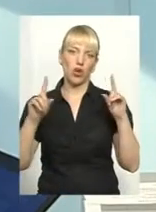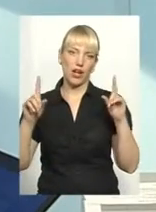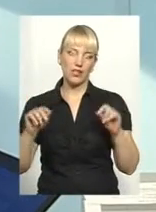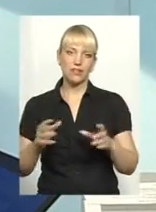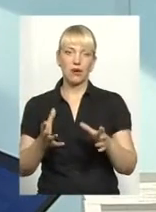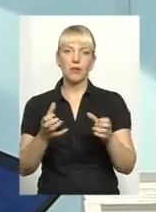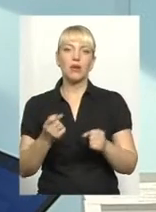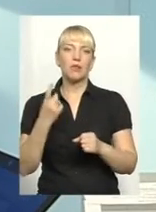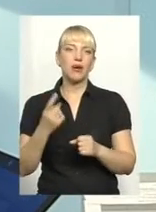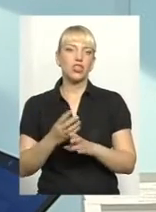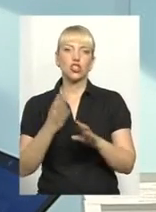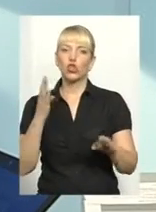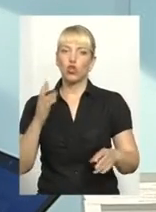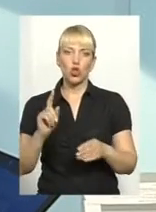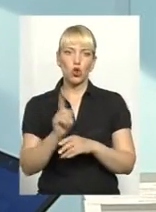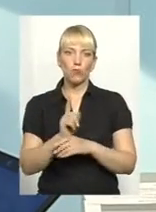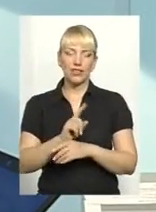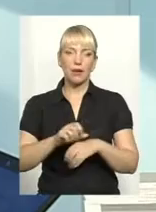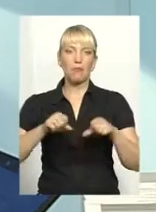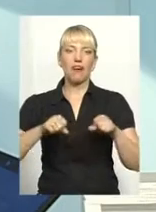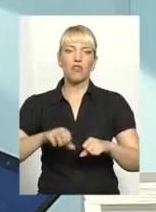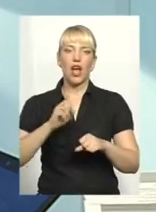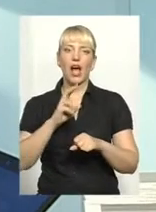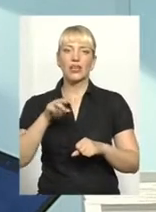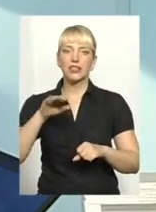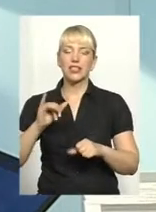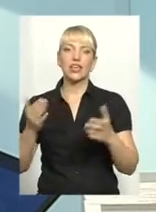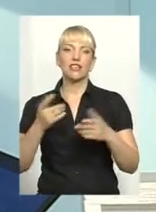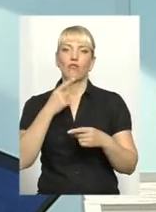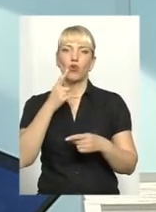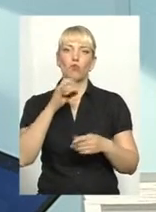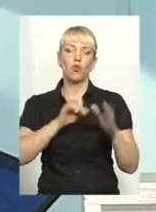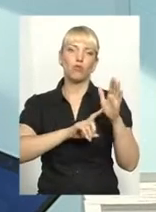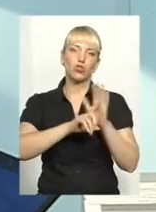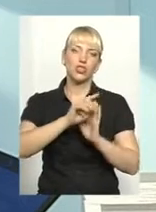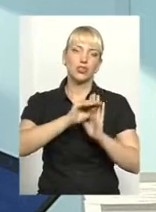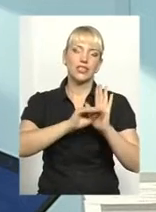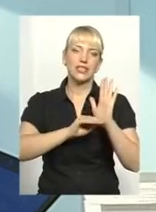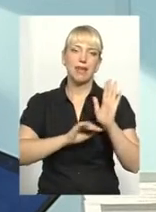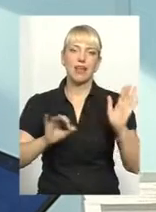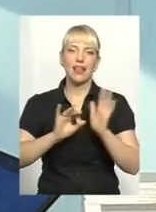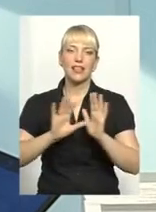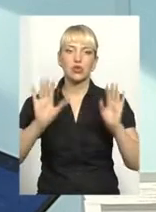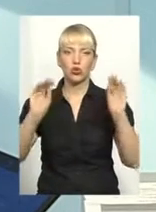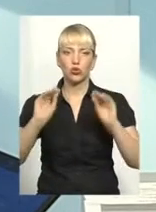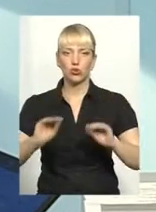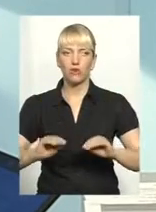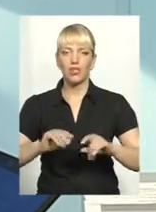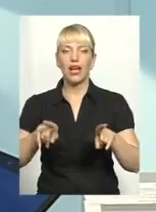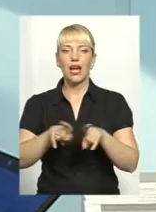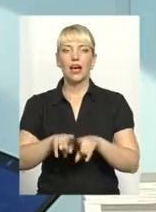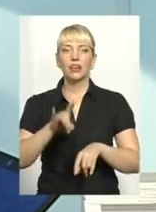першочергові нормативно-правові акти, які говорять про початок системи електронного декларування, а також про